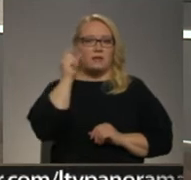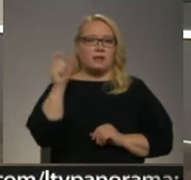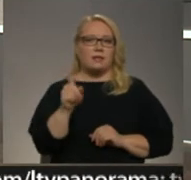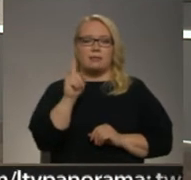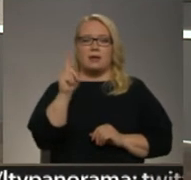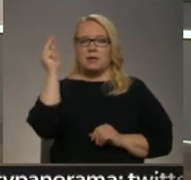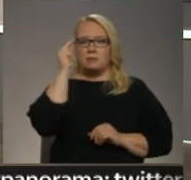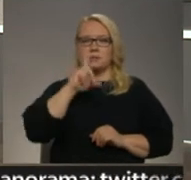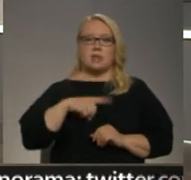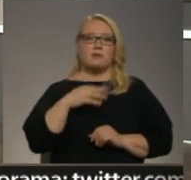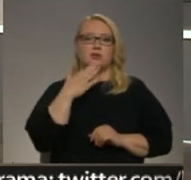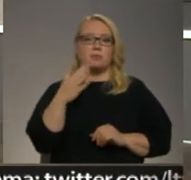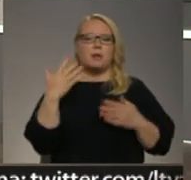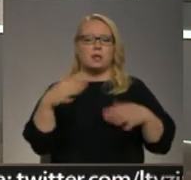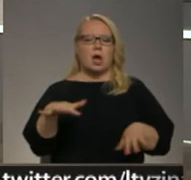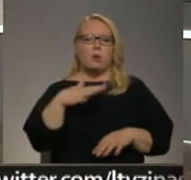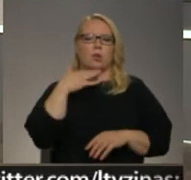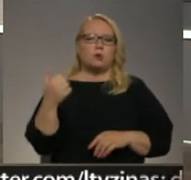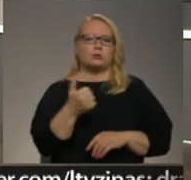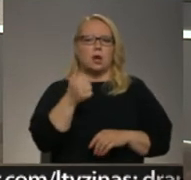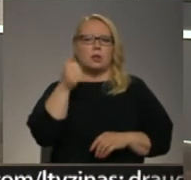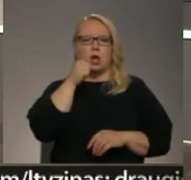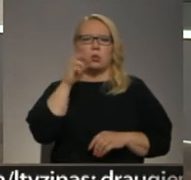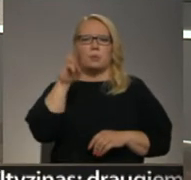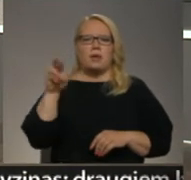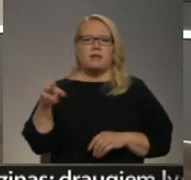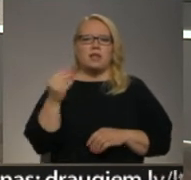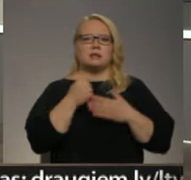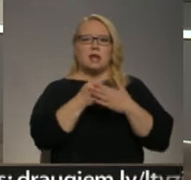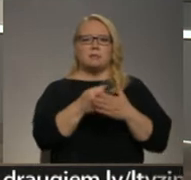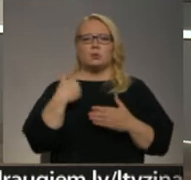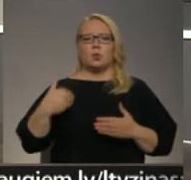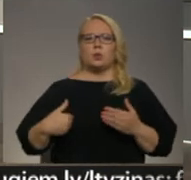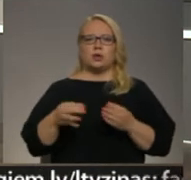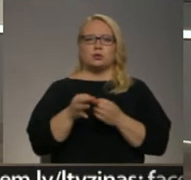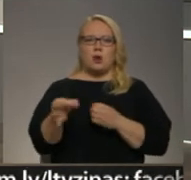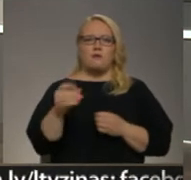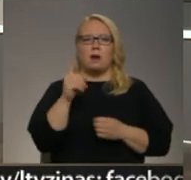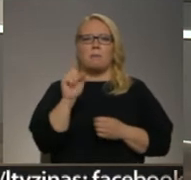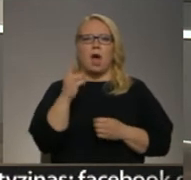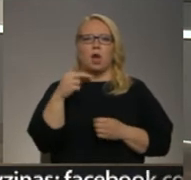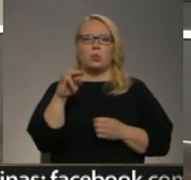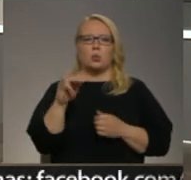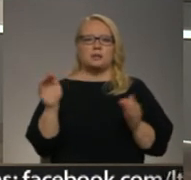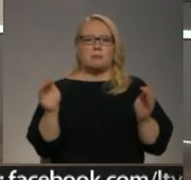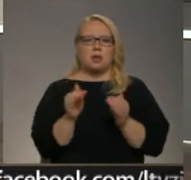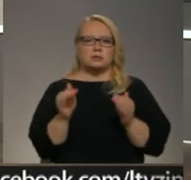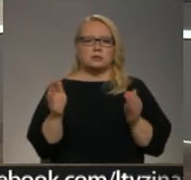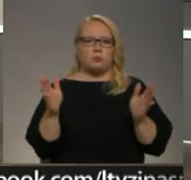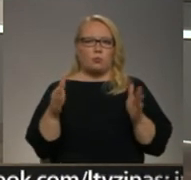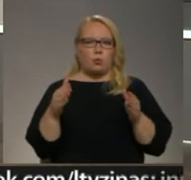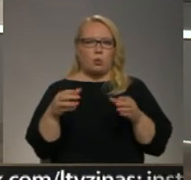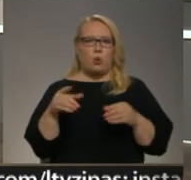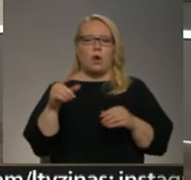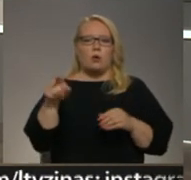iemācījies latviešu valodu, bet jau vairākus gadus, cik mēnesi, finansiāli atbalsta kuldīgs novadu Paduras Maspulku. Maspulcēna rīkotā tikšanās